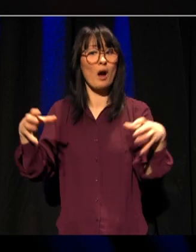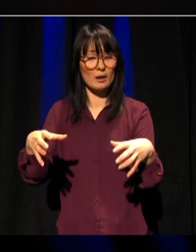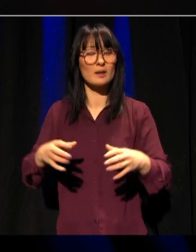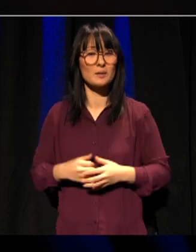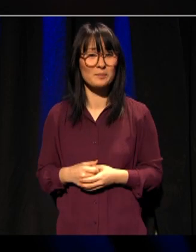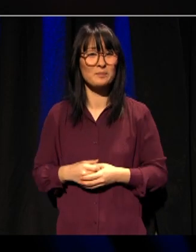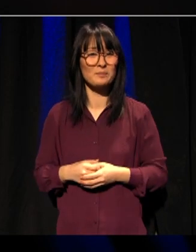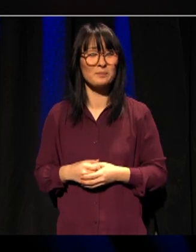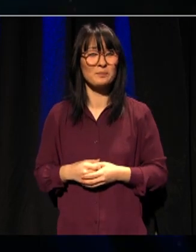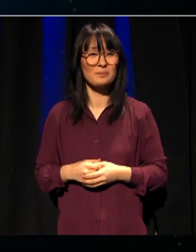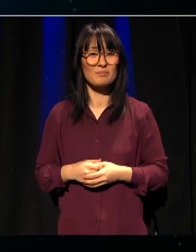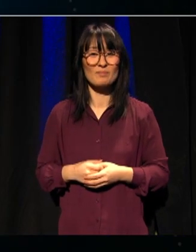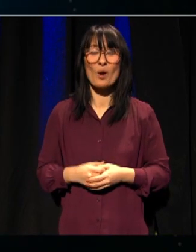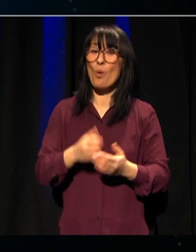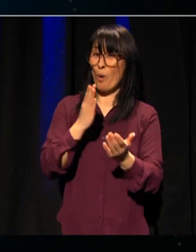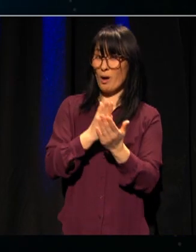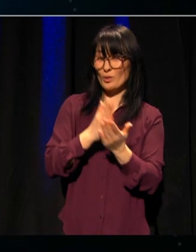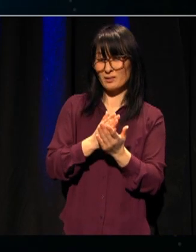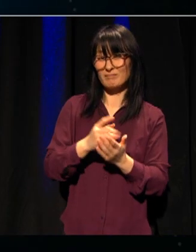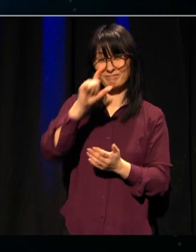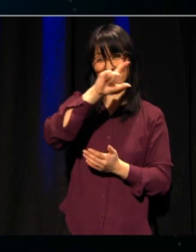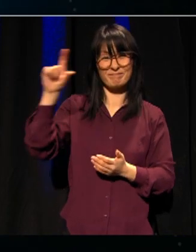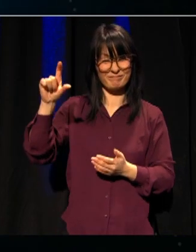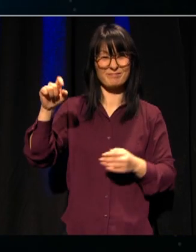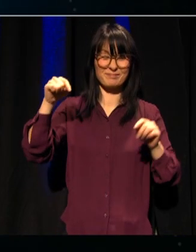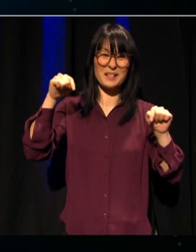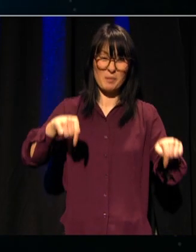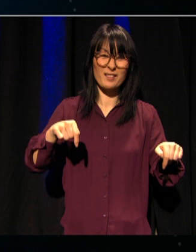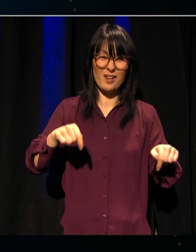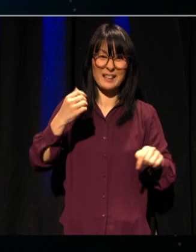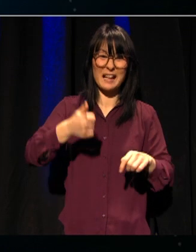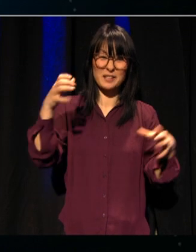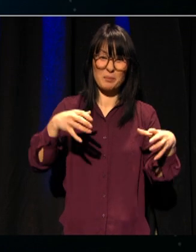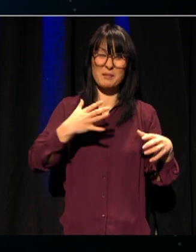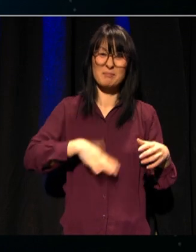Og nettopp det digitale universitetet er tema for ledersamlingen.